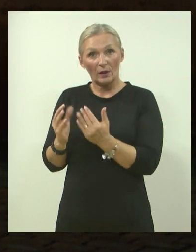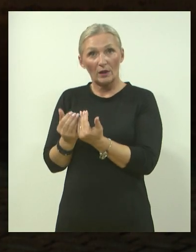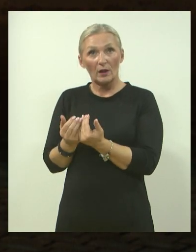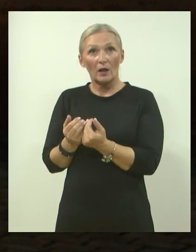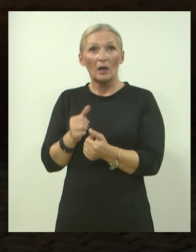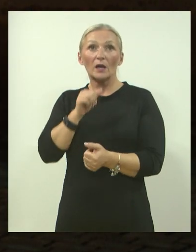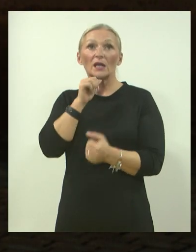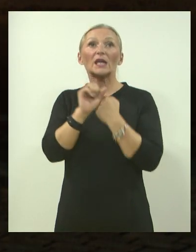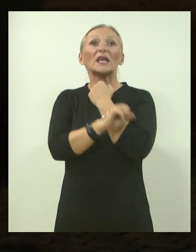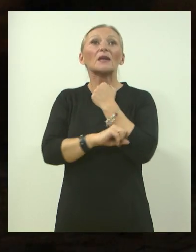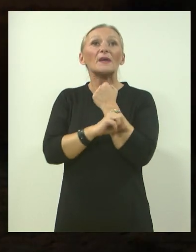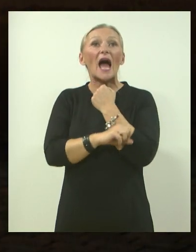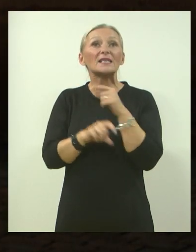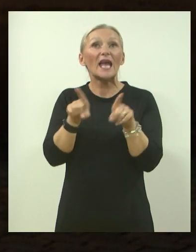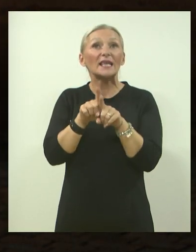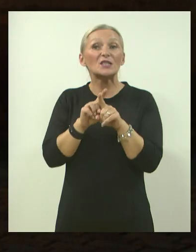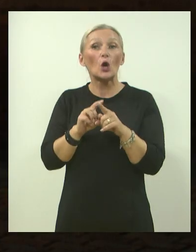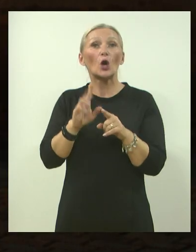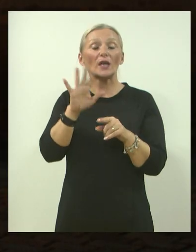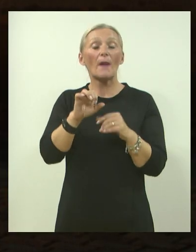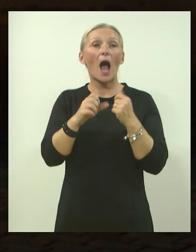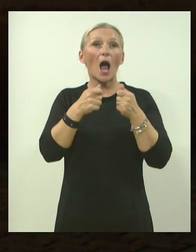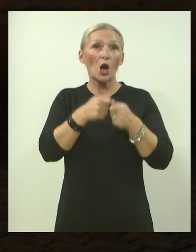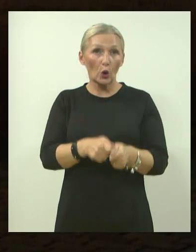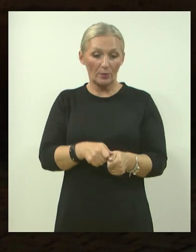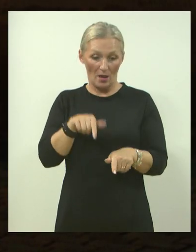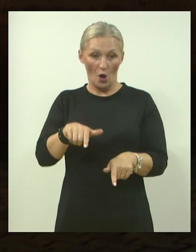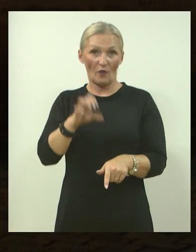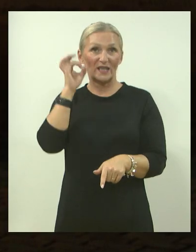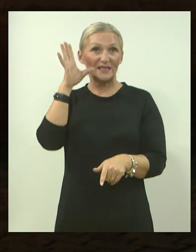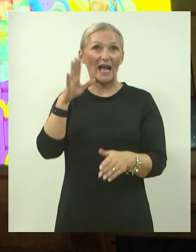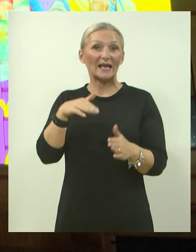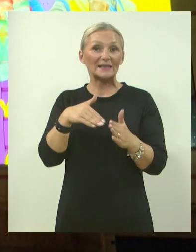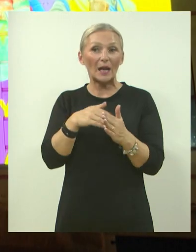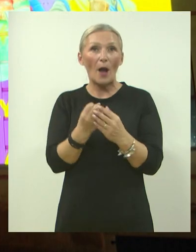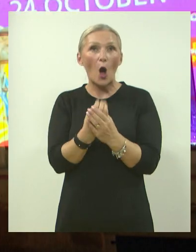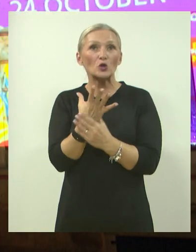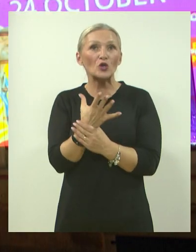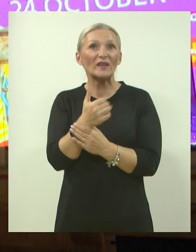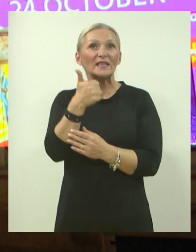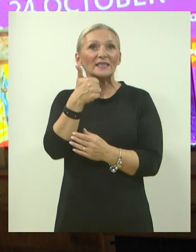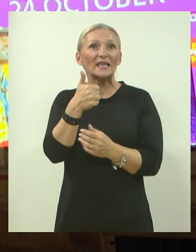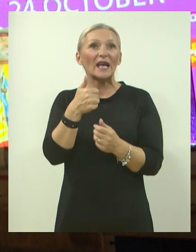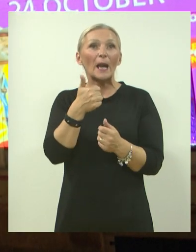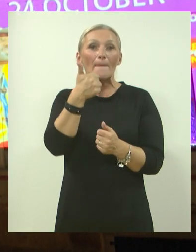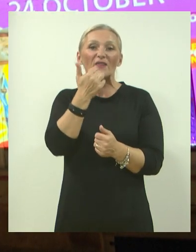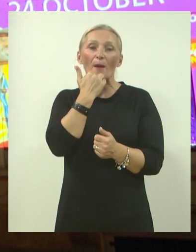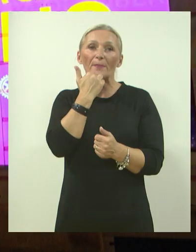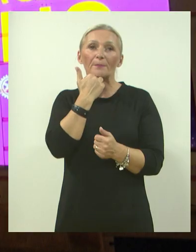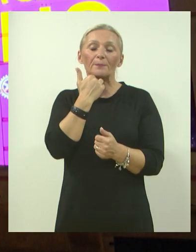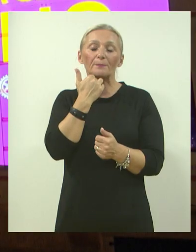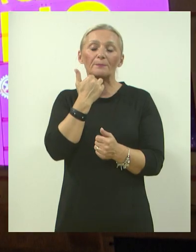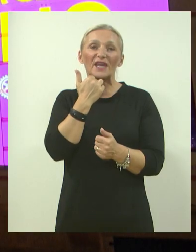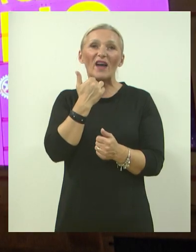u Varaždinskoj gimnaziji Interakt klub. Ovih dana bi trebalo biti osnovan i Interakt klub u prvoj privatnoj gimnaziji u